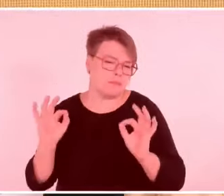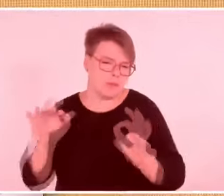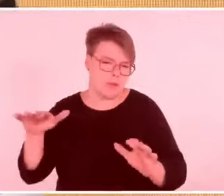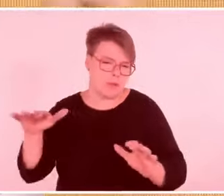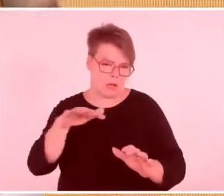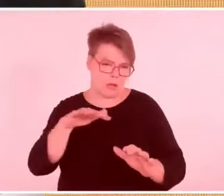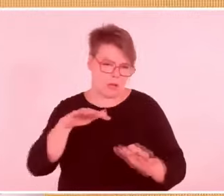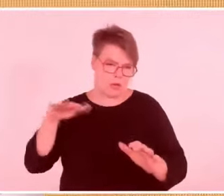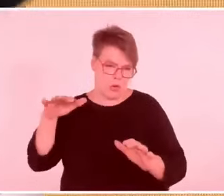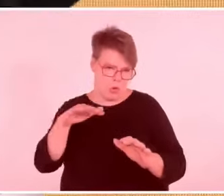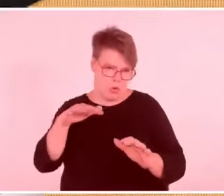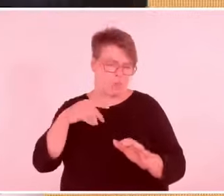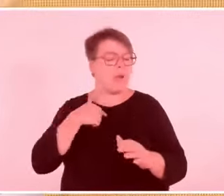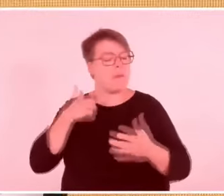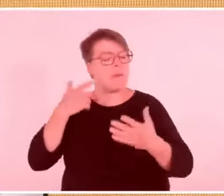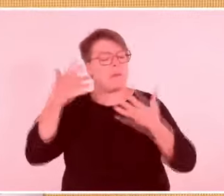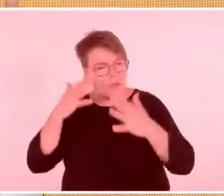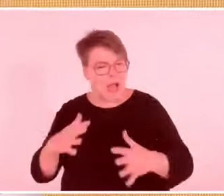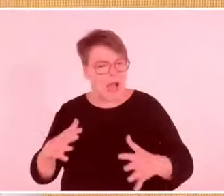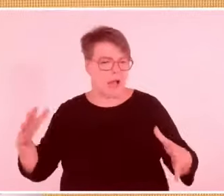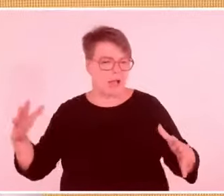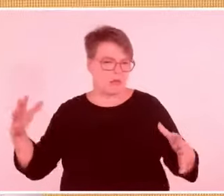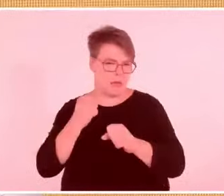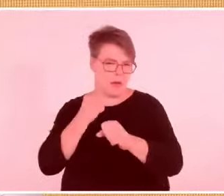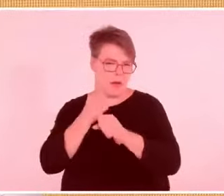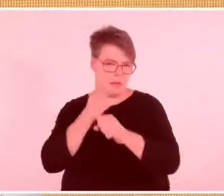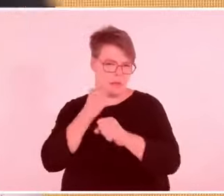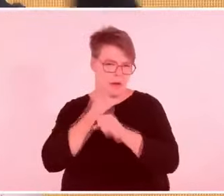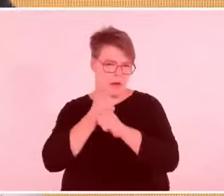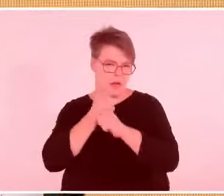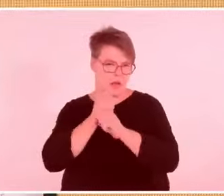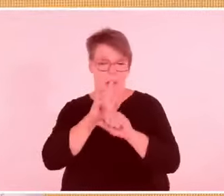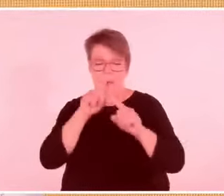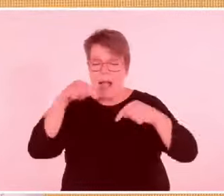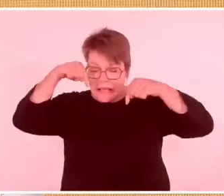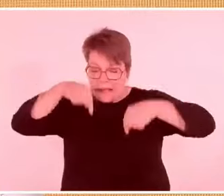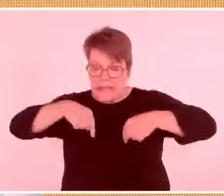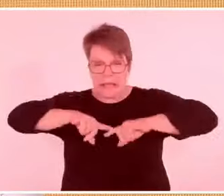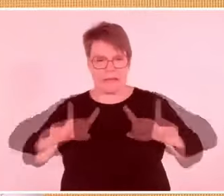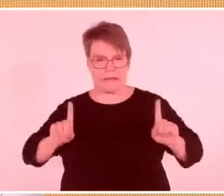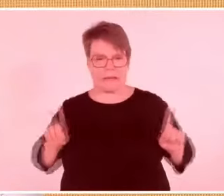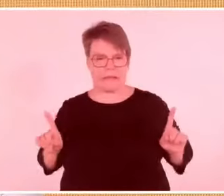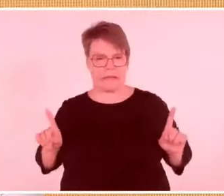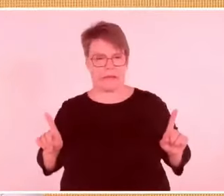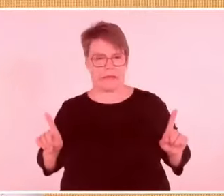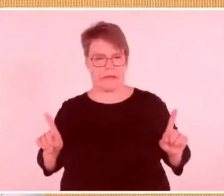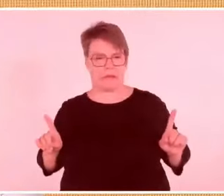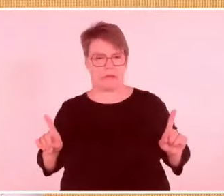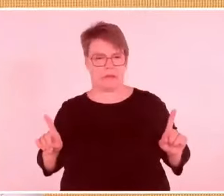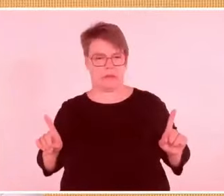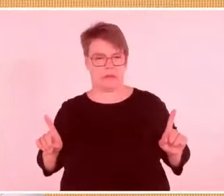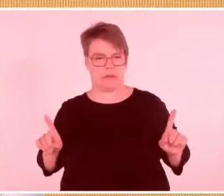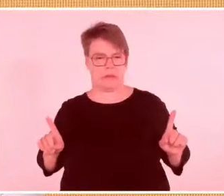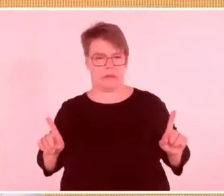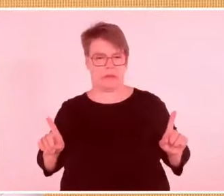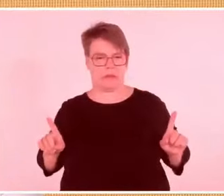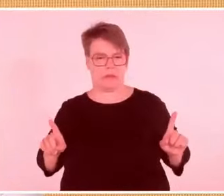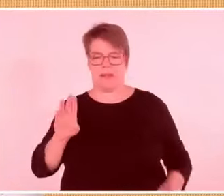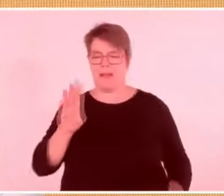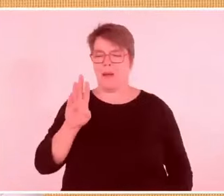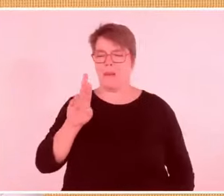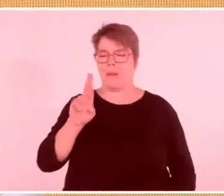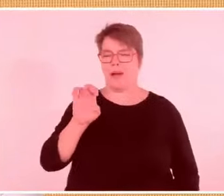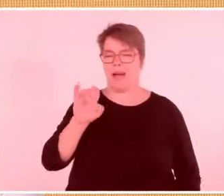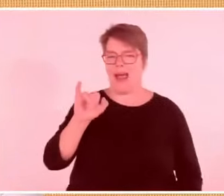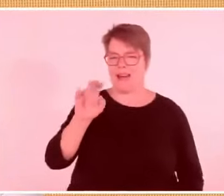hatte die gleiche Theorie. Hier komplett antisemitisch, aber in Israel, Israel hat man unterstützt. Da gibt es sehr viele solche Beispiele.